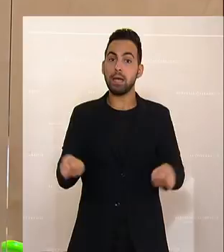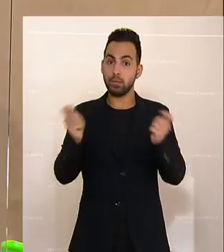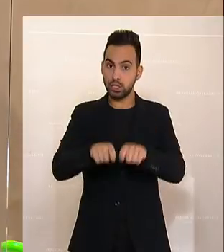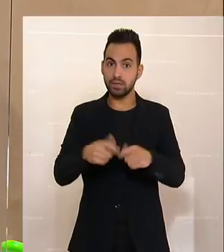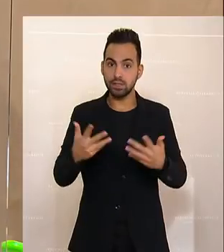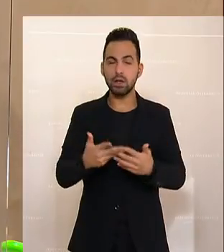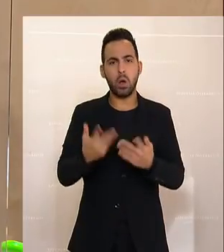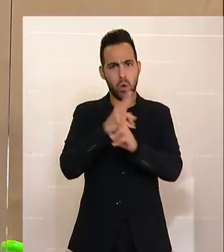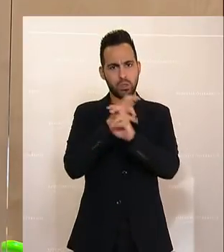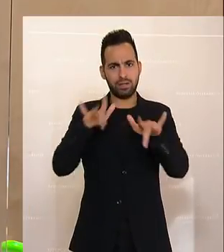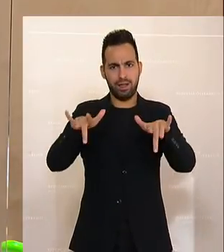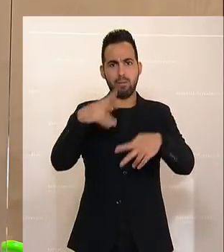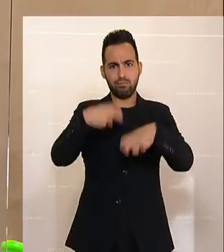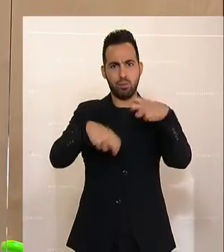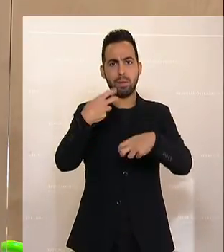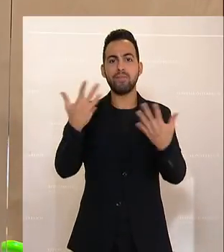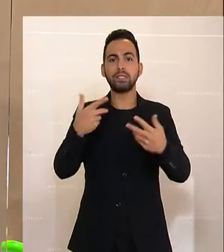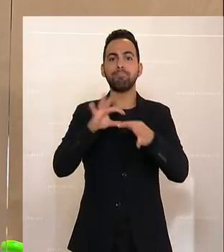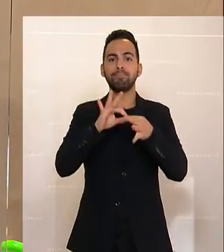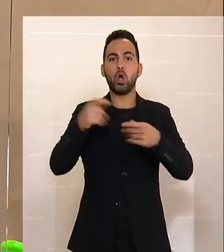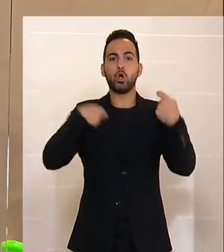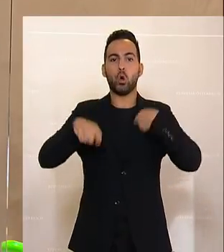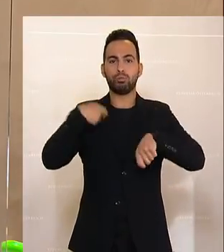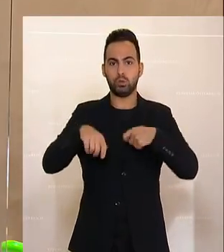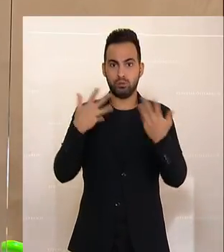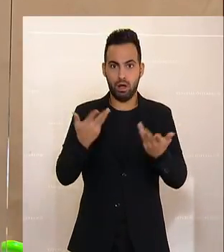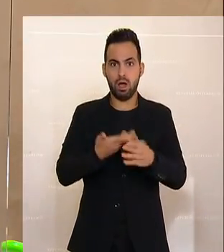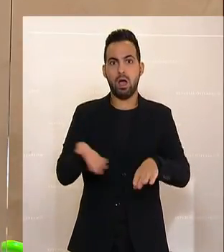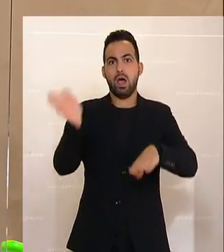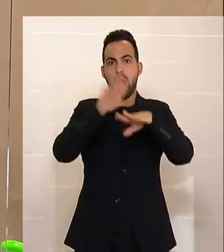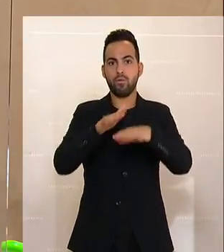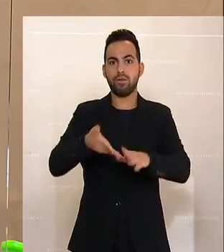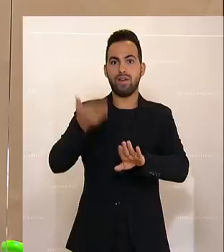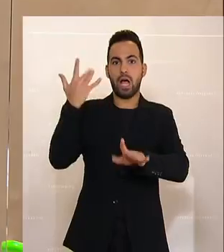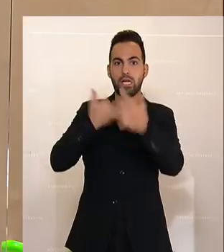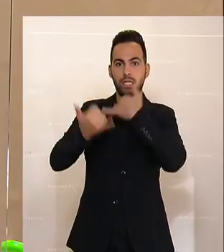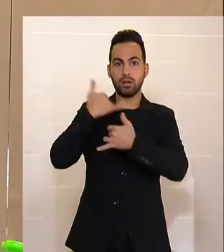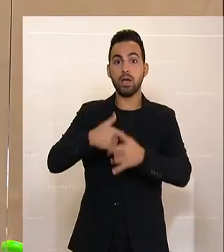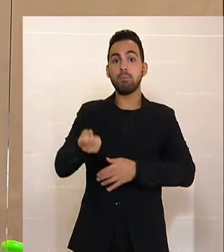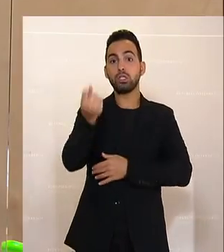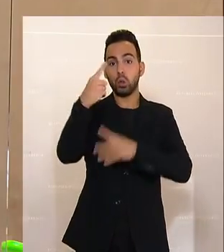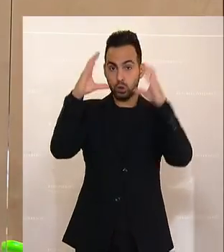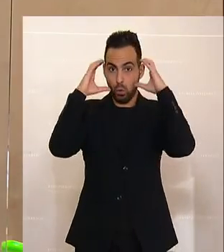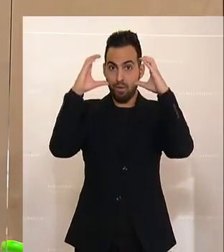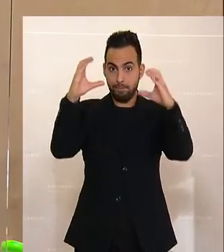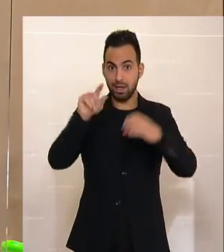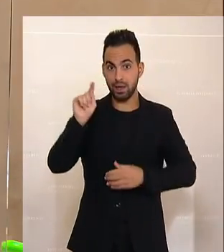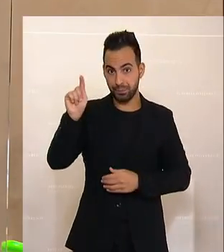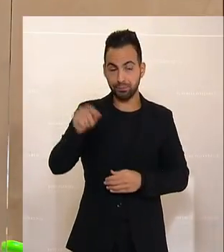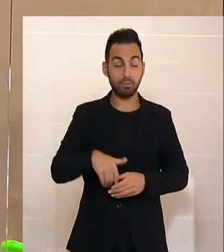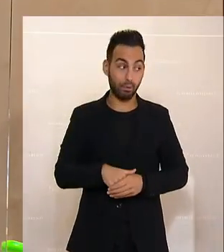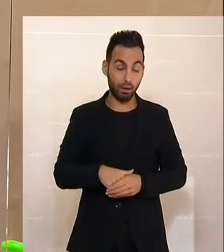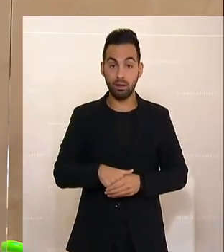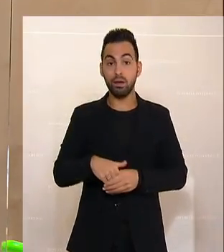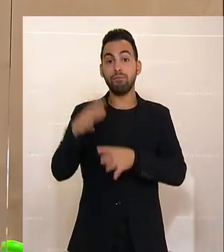hat ganz offensichtlich ein Problem mit Korruption. Und das verstärkt in den vergangenen Jahren. Gerade die ÖVP hat sich